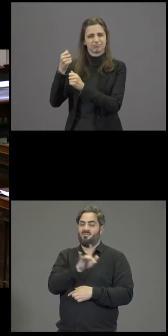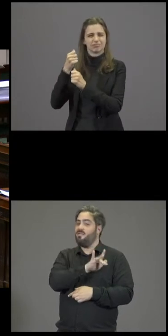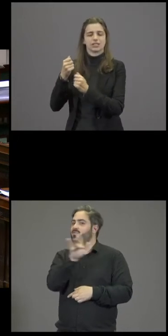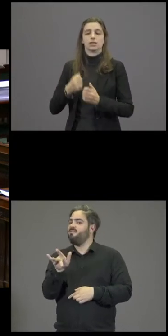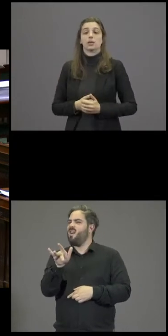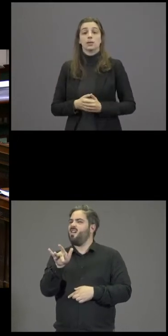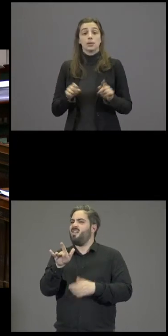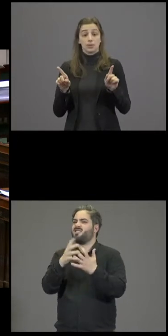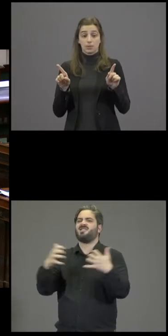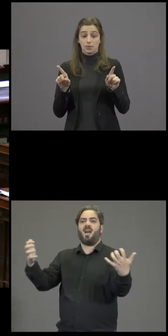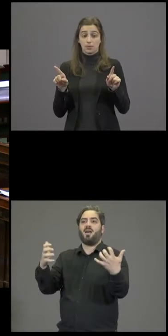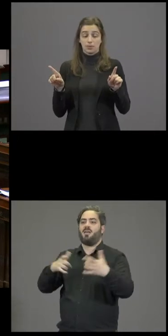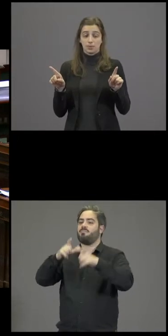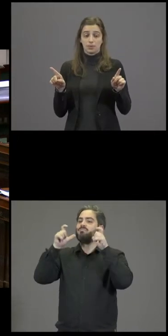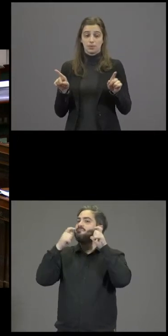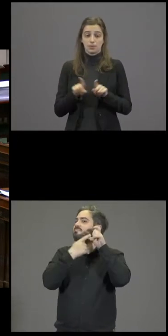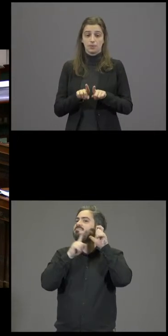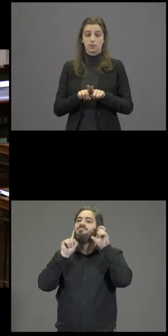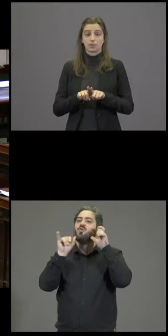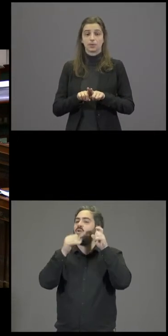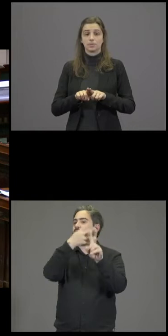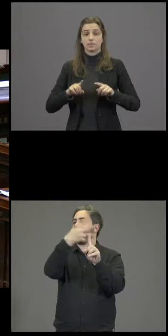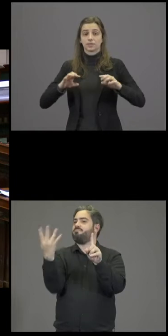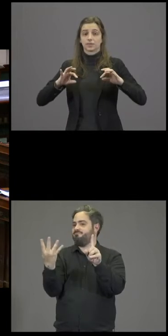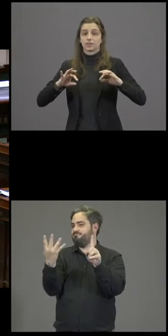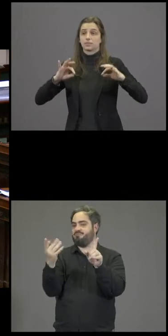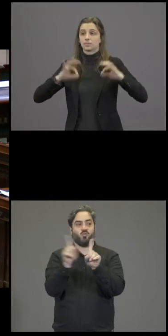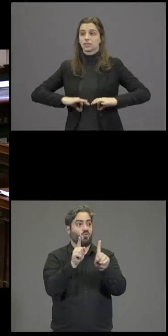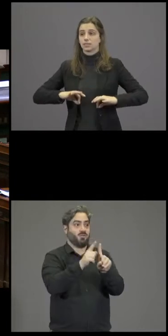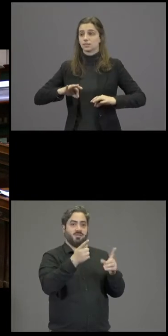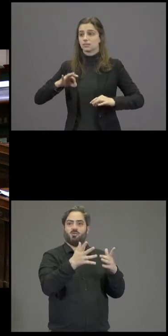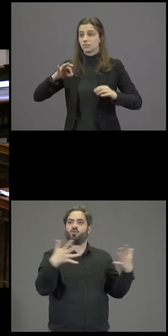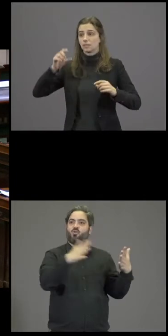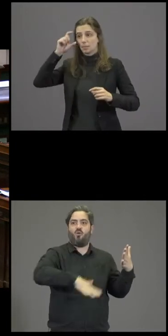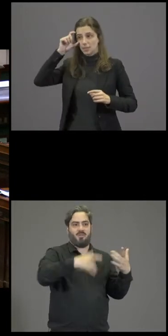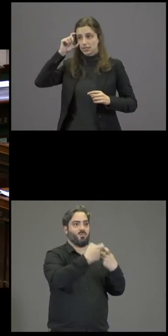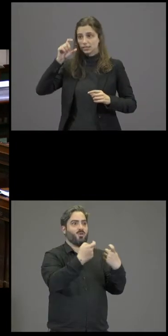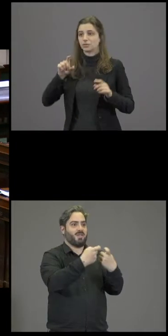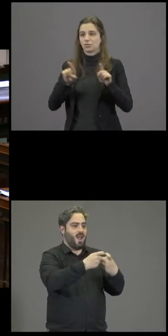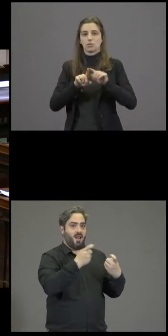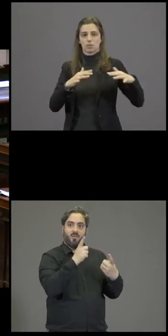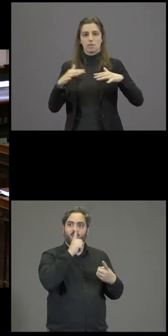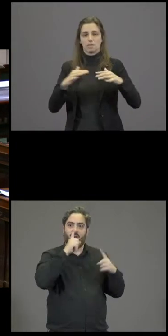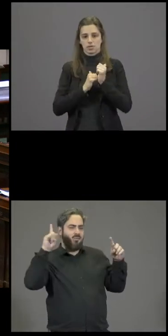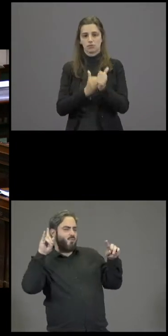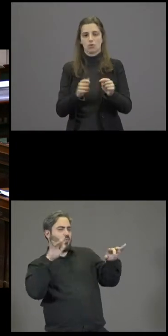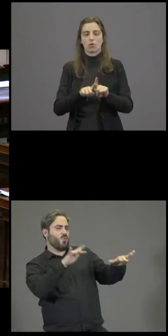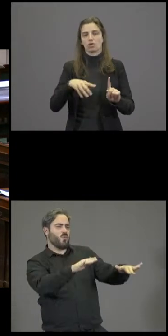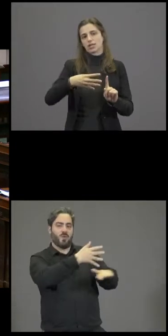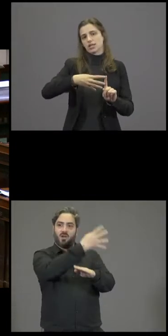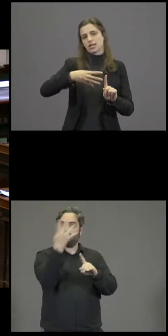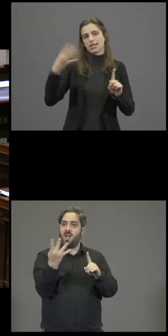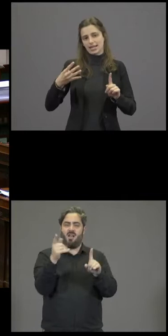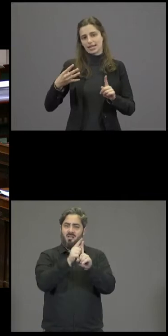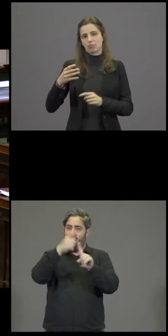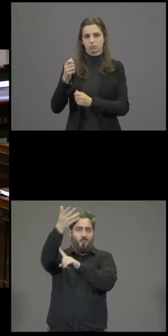-ciel, couleur qui illuminait aussi la grande place de Bruxelles comme les frontons de nombreuses communes. Un mouvement comme celui-là,